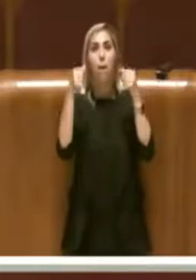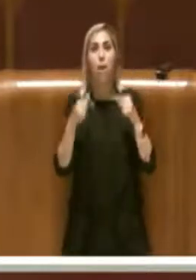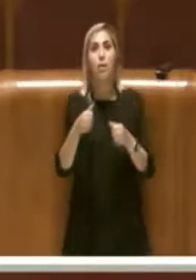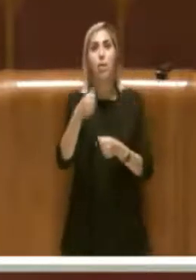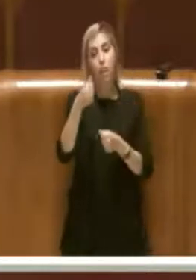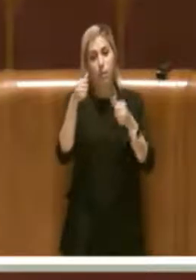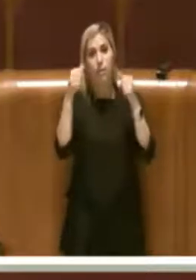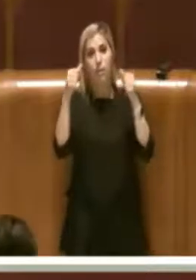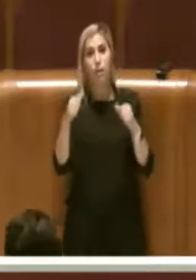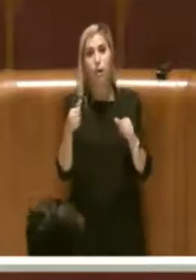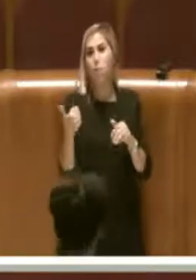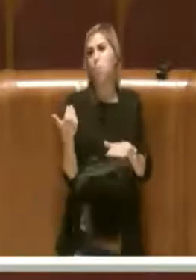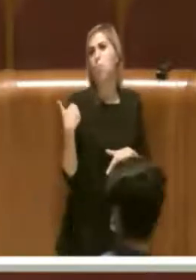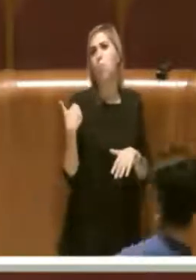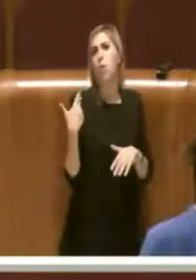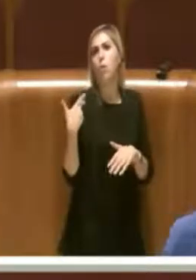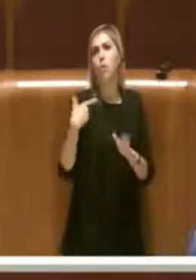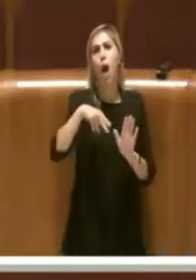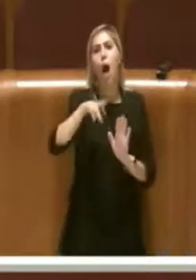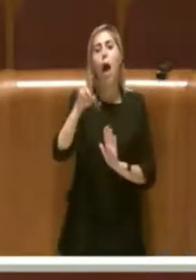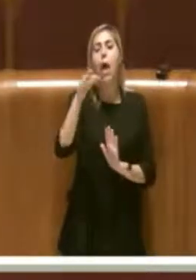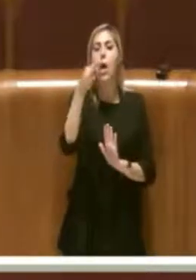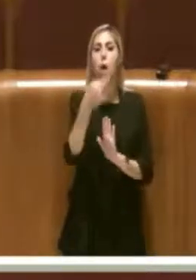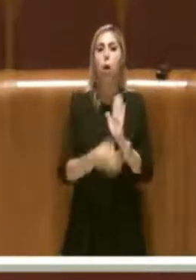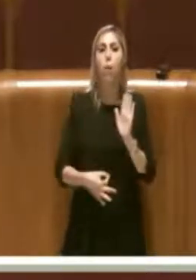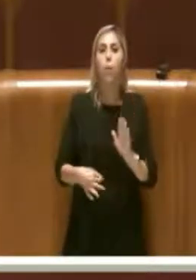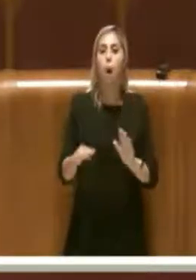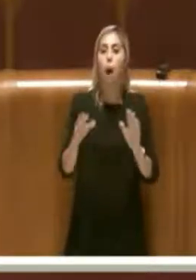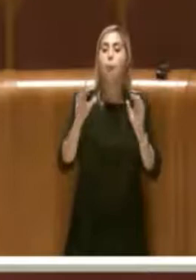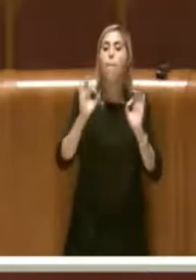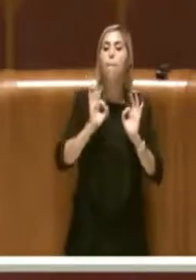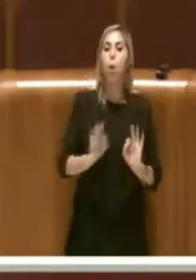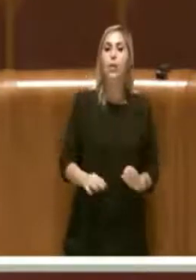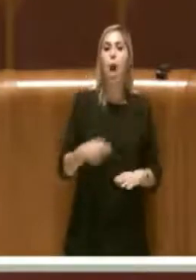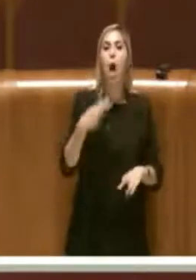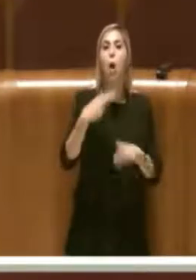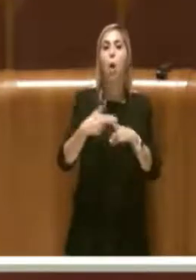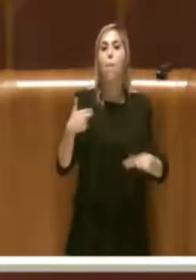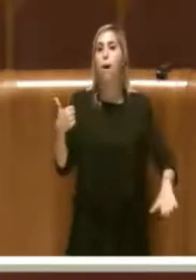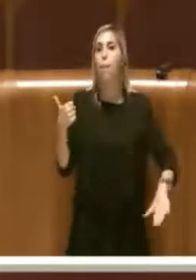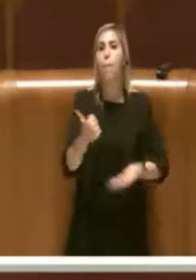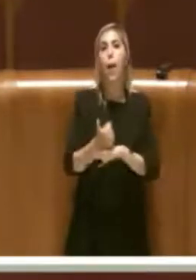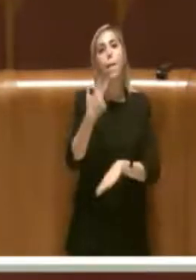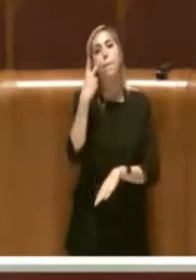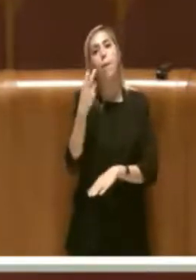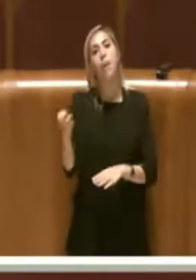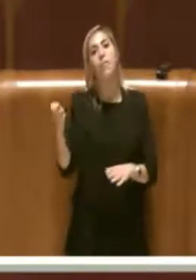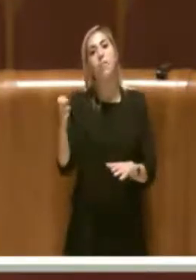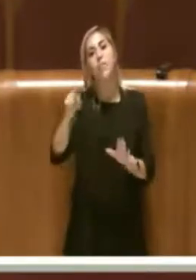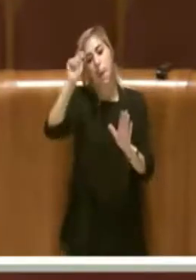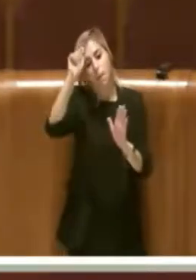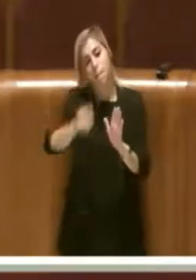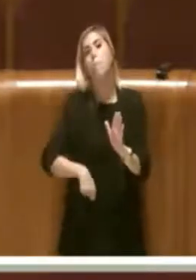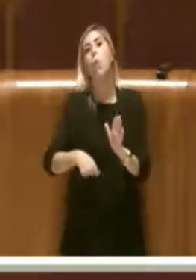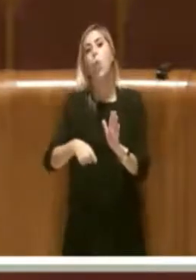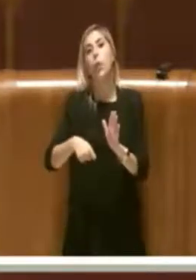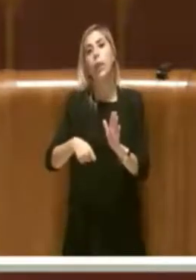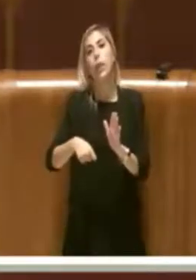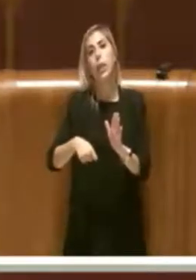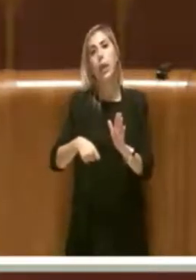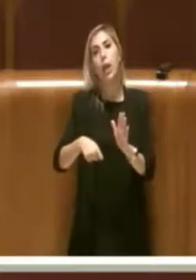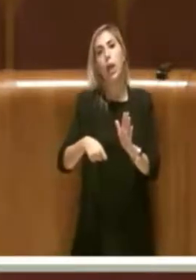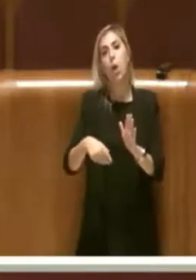Nel recente regolamento di polizia di Roma Capitale sono previste sanzioni molto